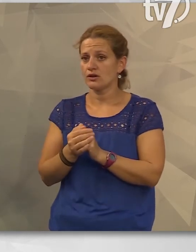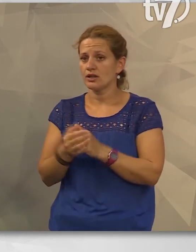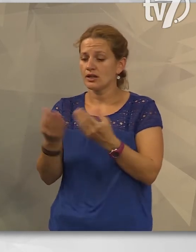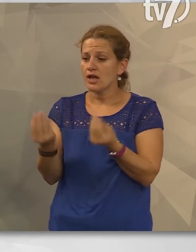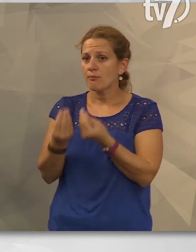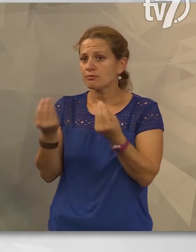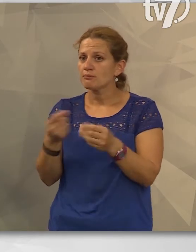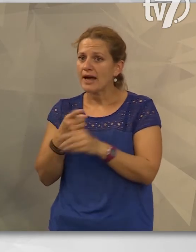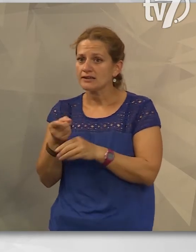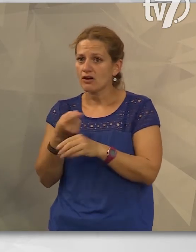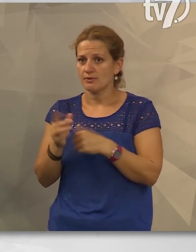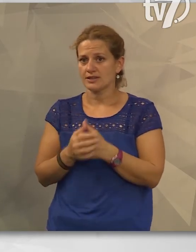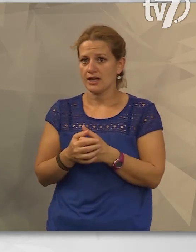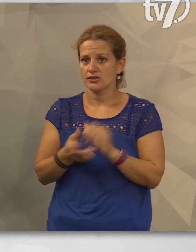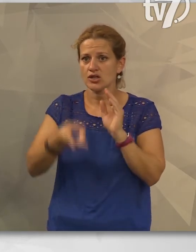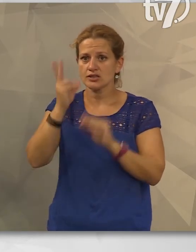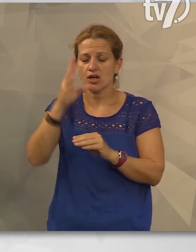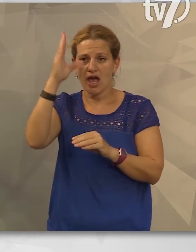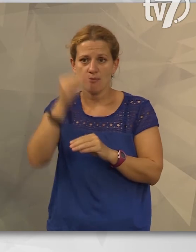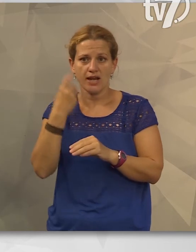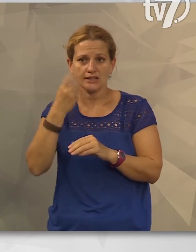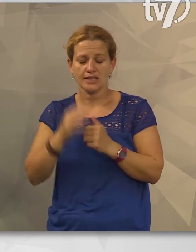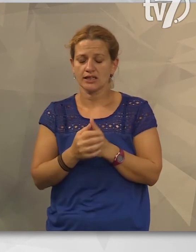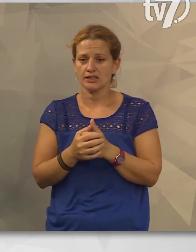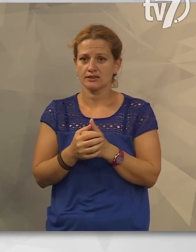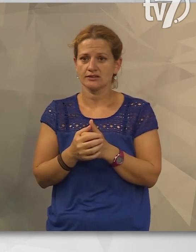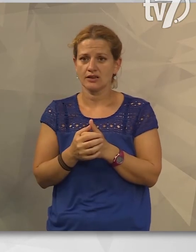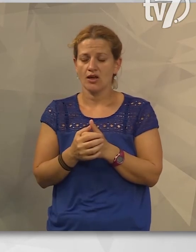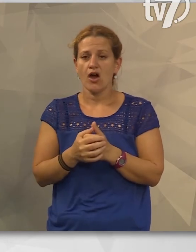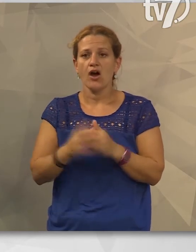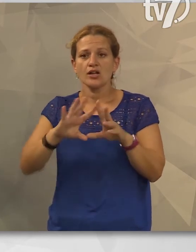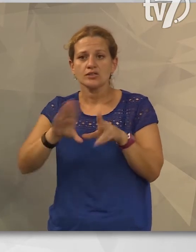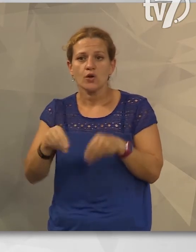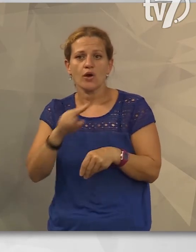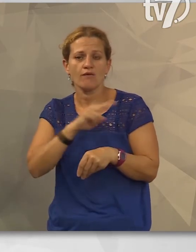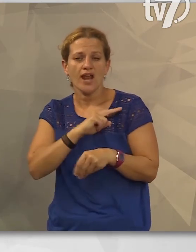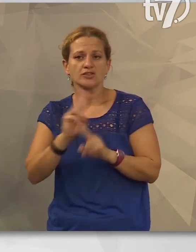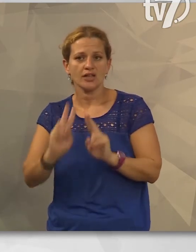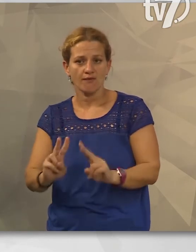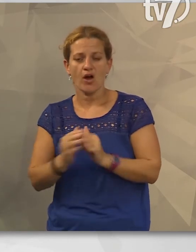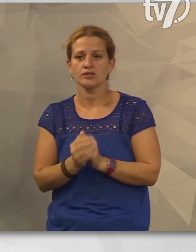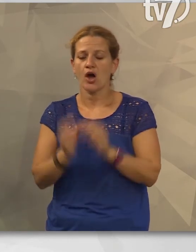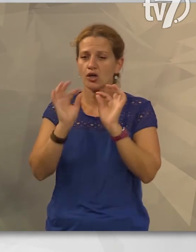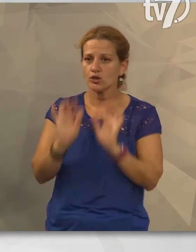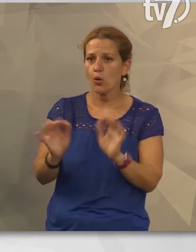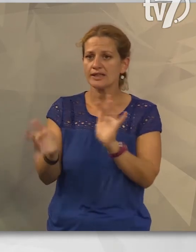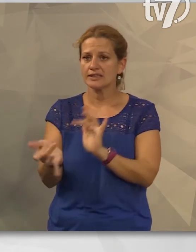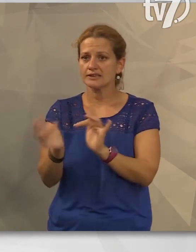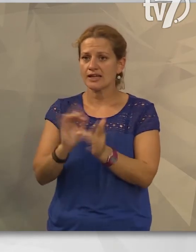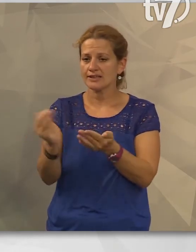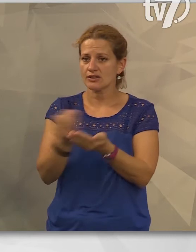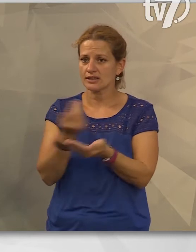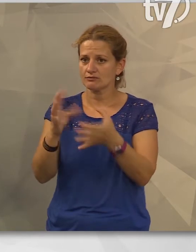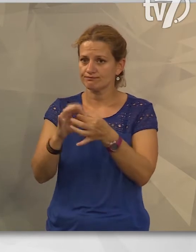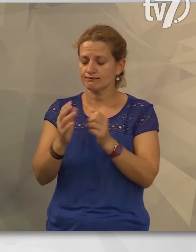típusú abúzusok. A szakemberek szerint elvitathatatlan a szülők felelőssége a helyes internethasználattal kapcsolatban,